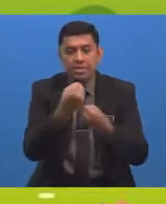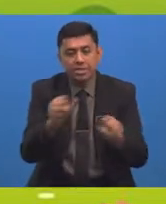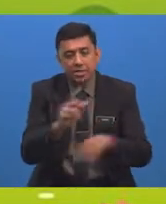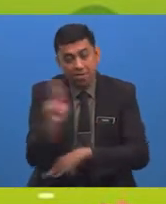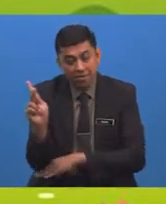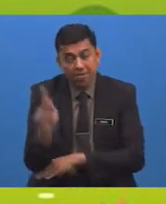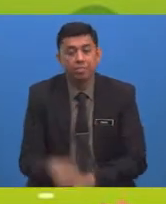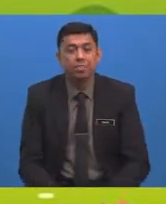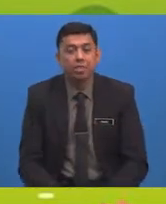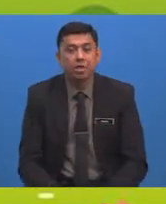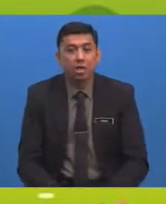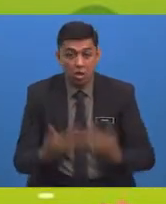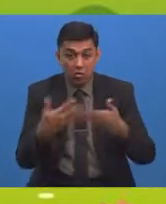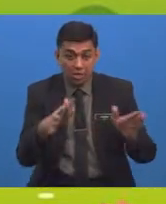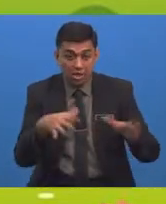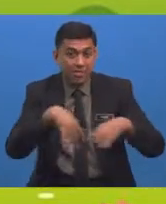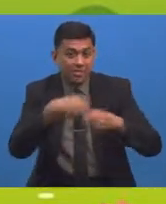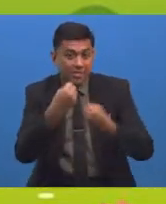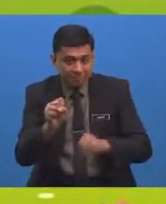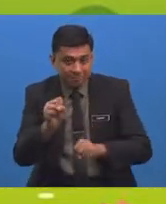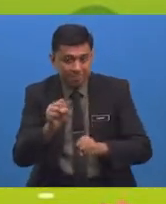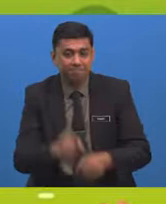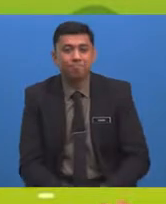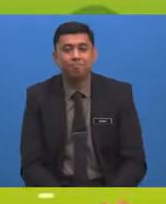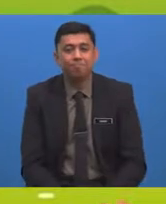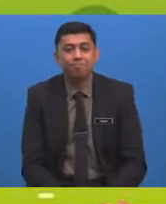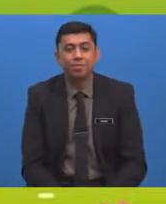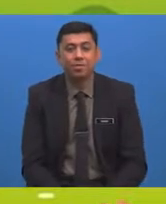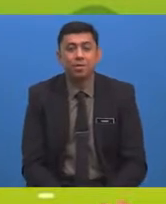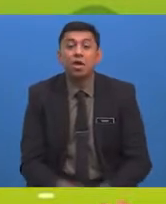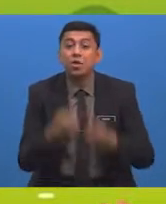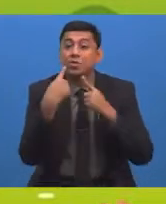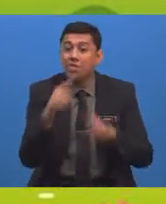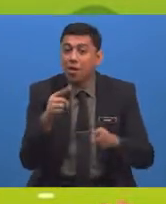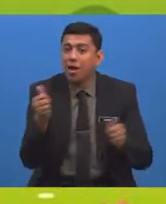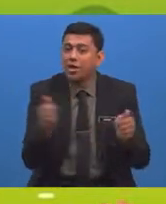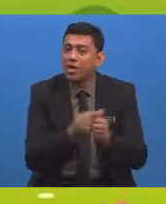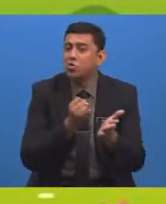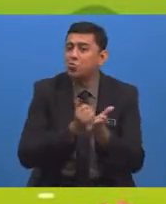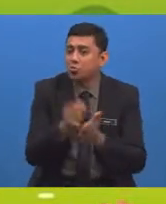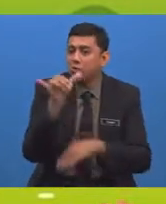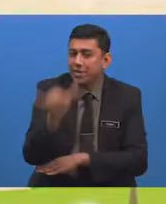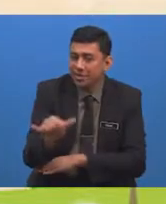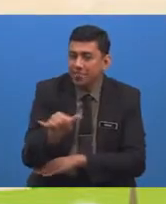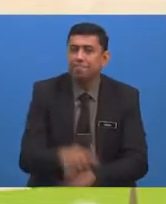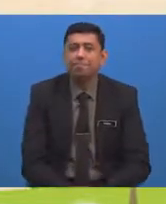Adakah Kamu semua Sudah bersedia? Jawab Dengan jujur Ya